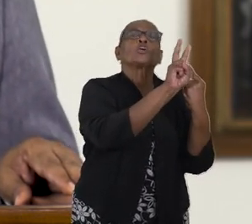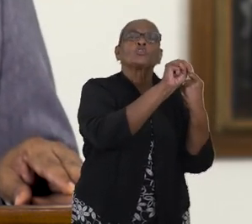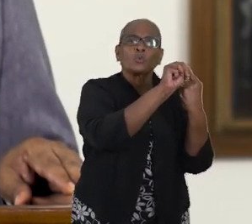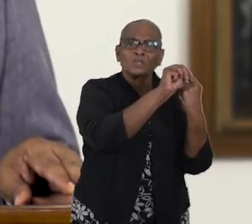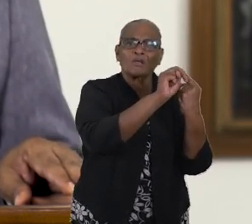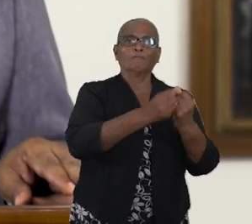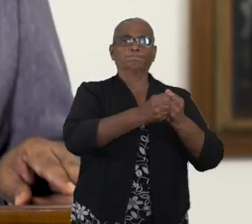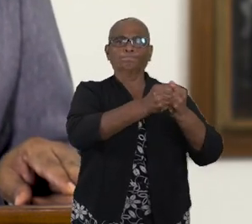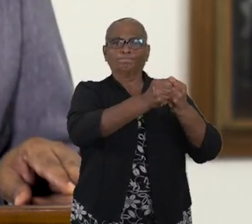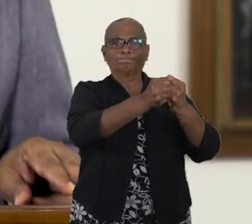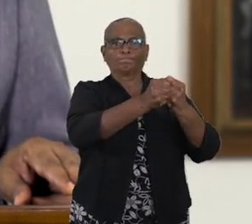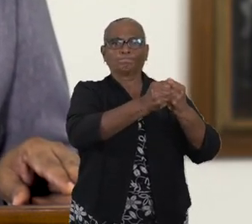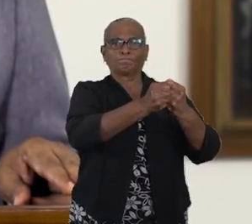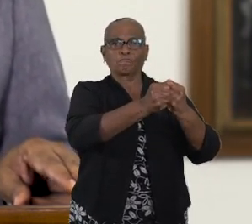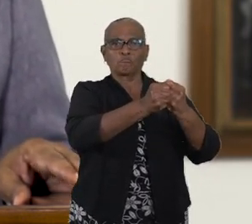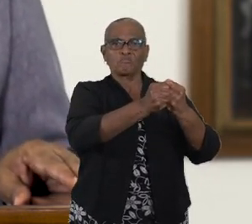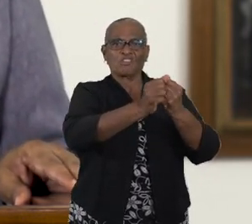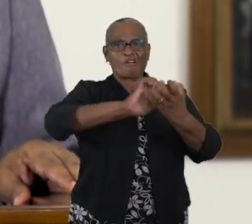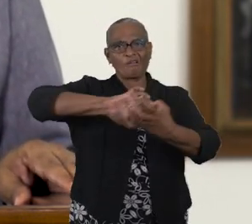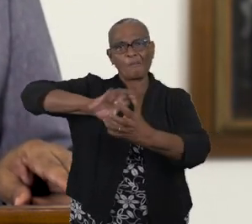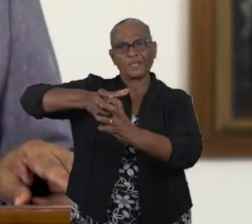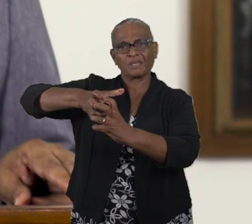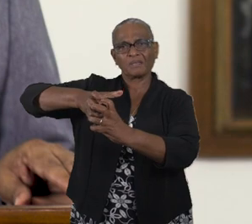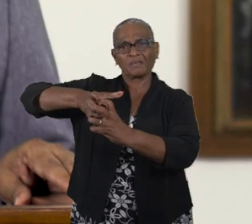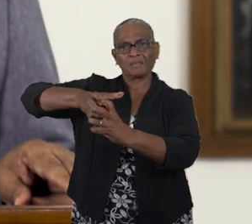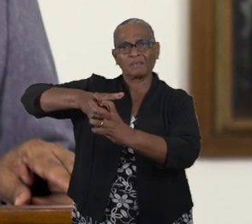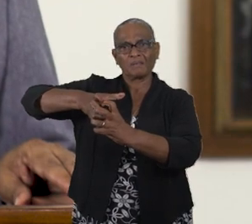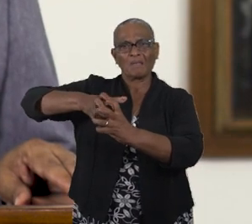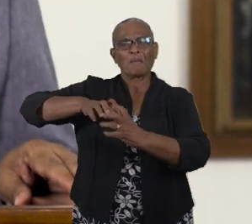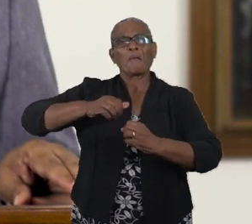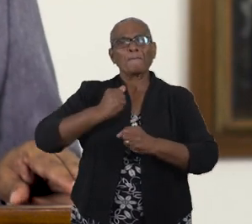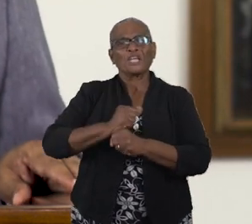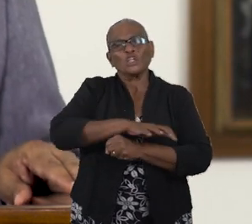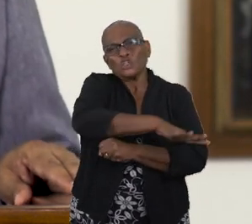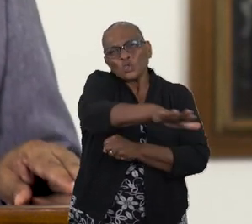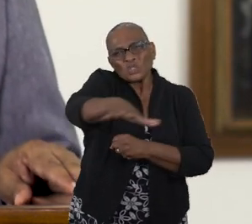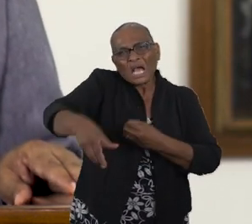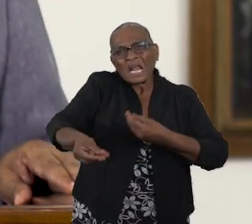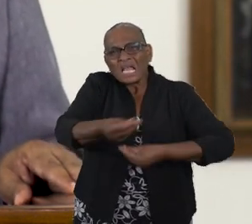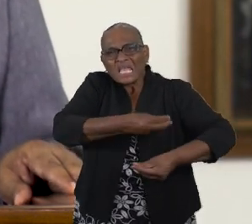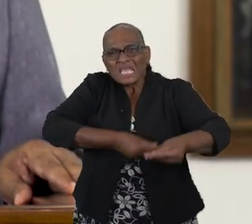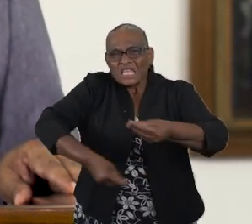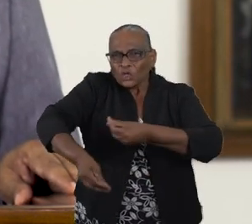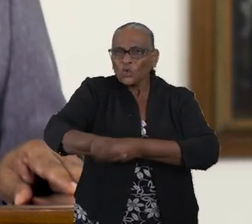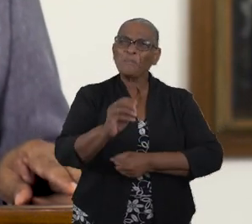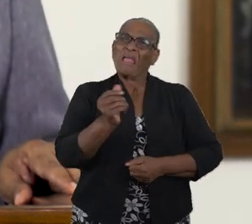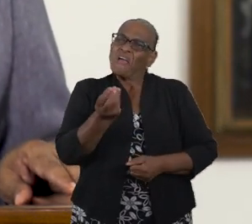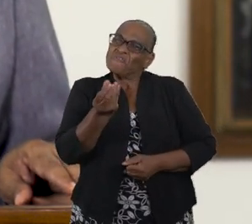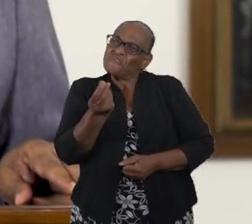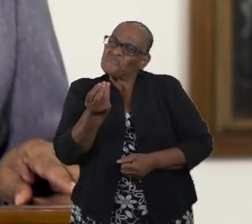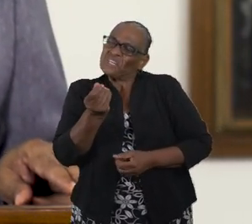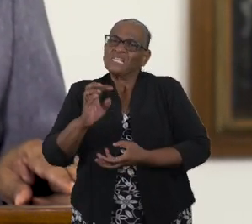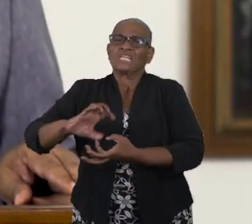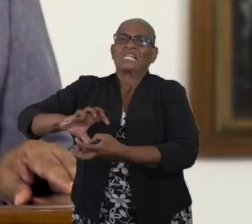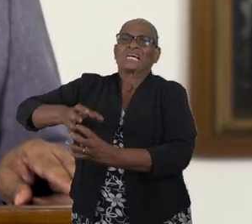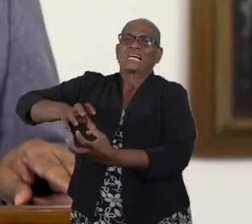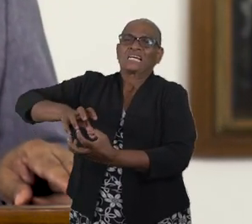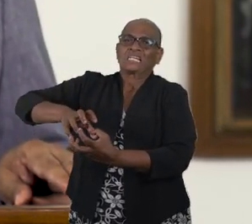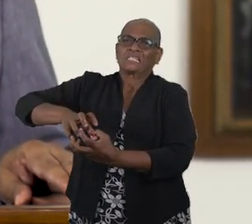in een griep. Gecombineerd met de sociaal-economische en financiële crisis